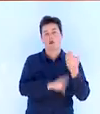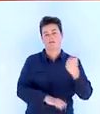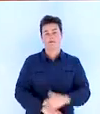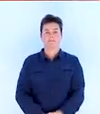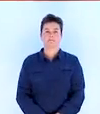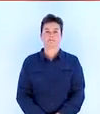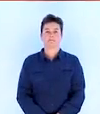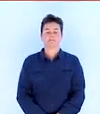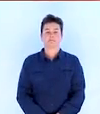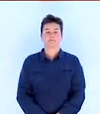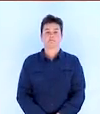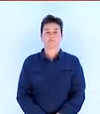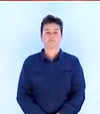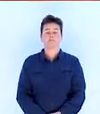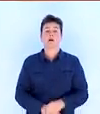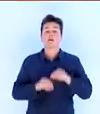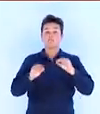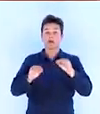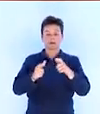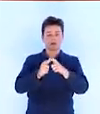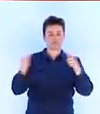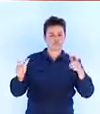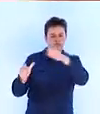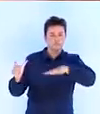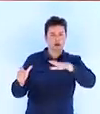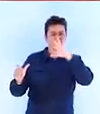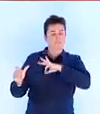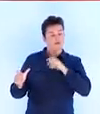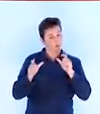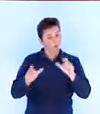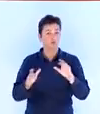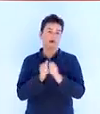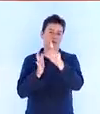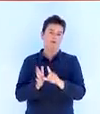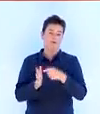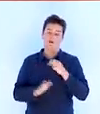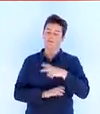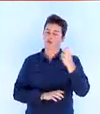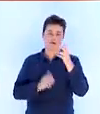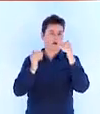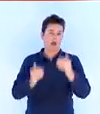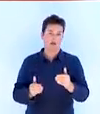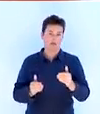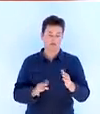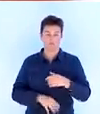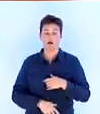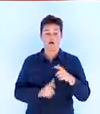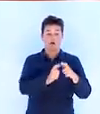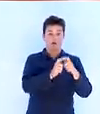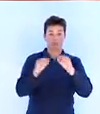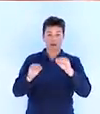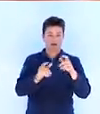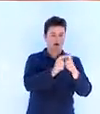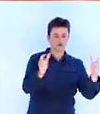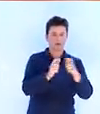servent surtout de machine à sous. Je contrôlerai beaucoup plus sévèrement les marges de la grande distribution par la loi. Fini le hold-up. Je